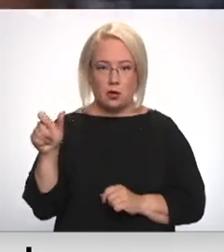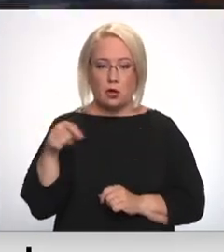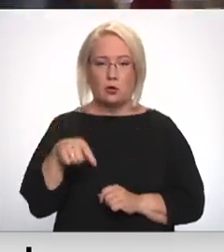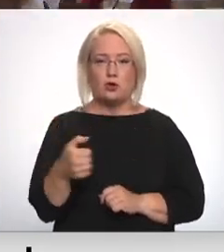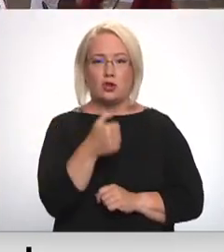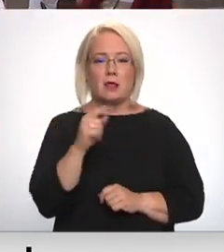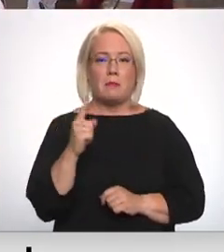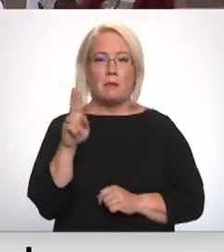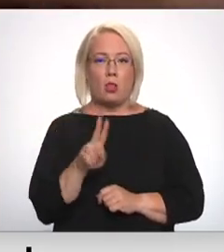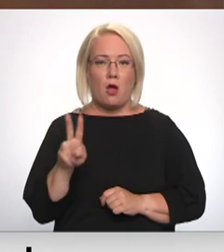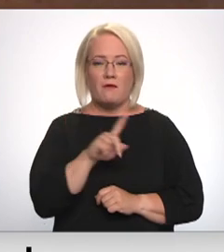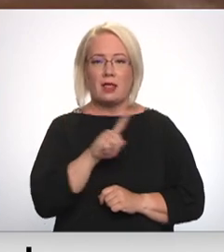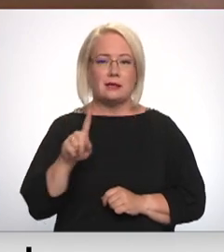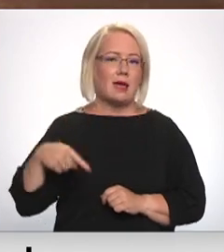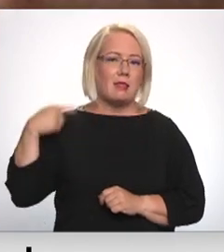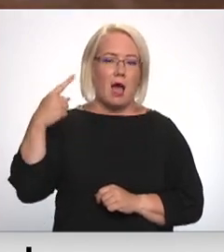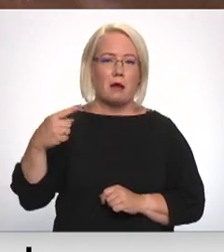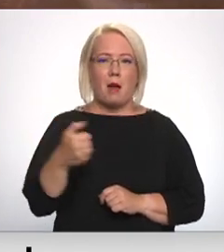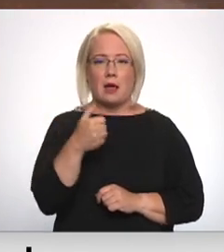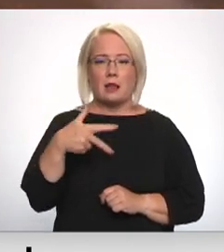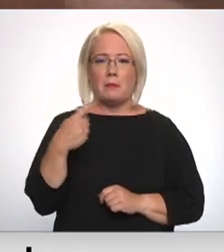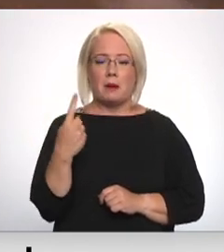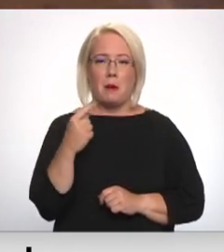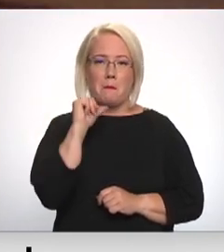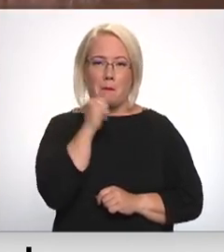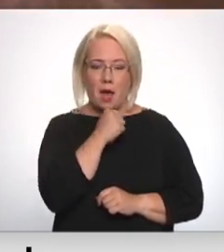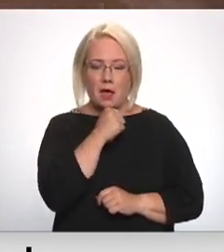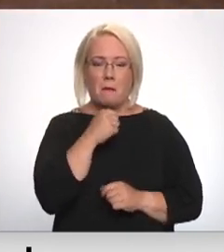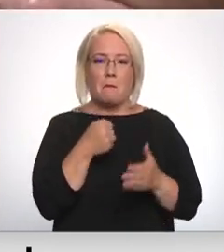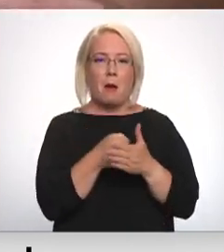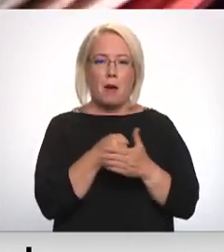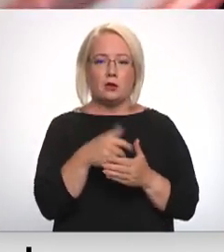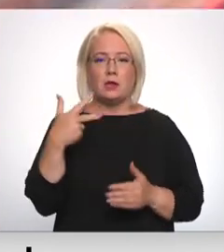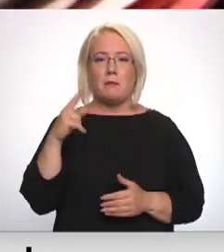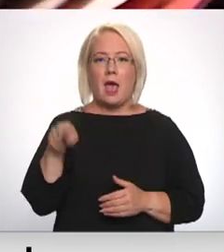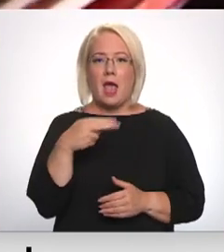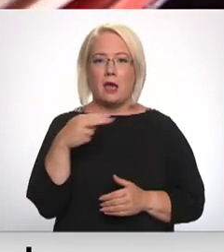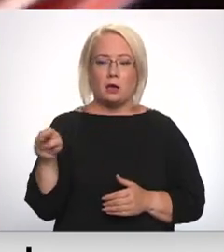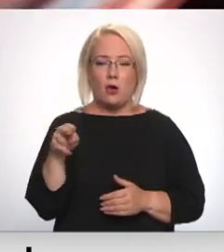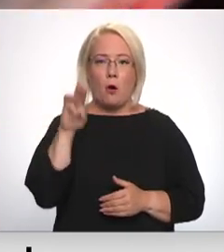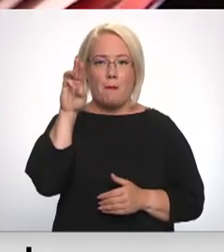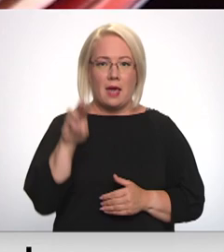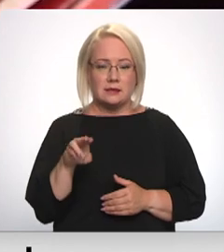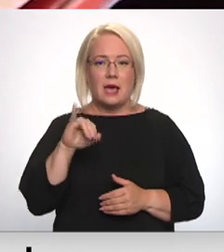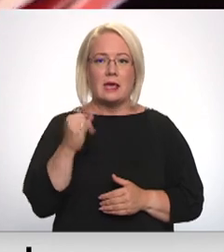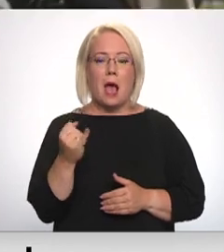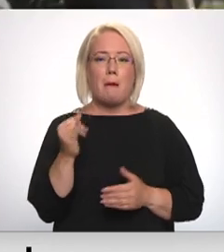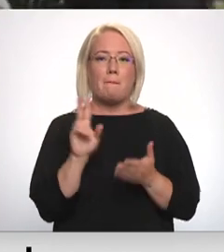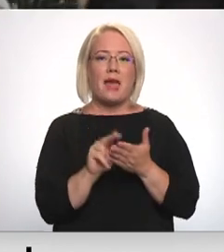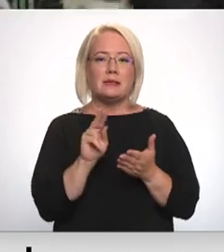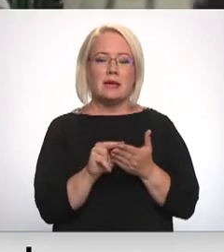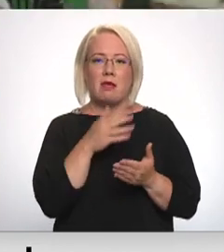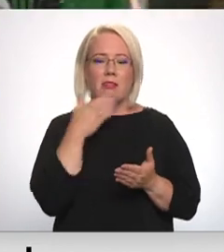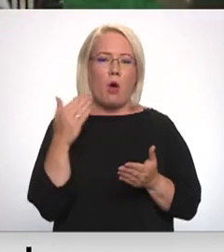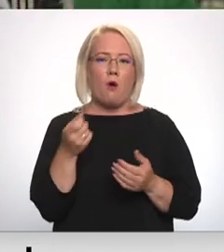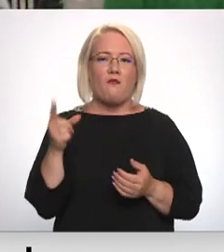līdz nākamā gada 31. mājiem pabalstu 30 eiro apmērā mēnesī, ja pensija nepārsnīts 300 eiro, 20